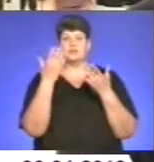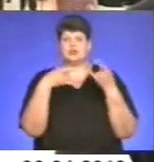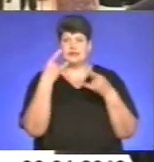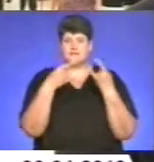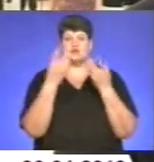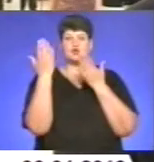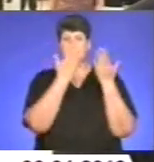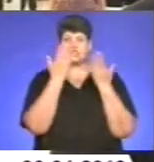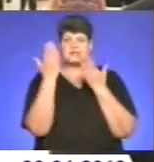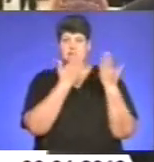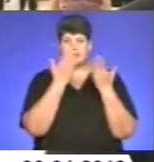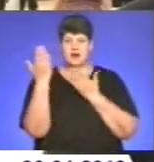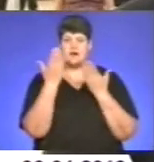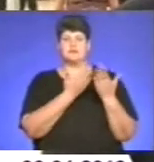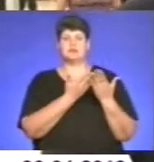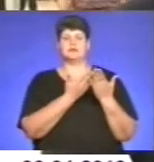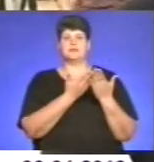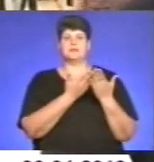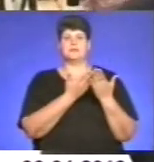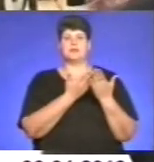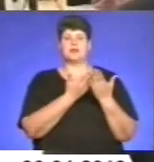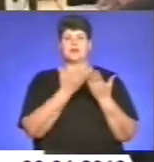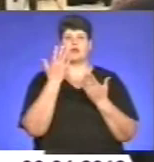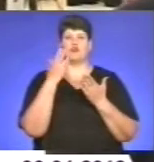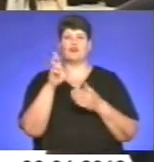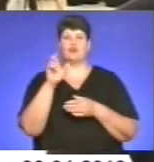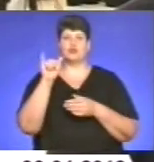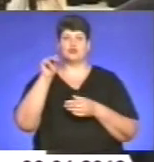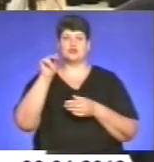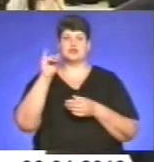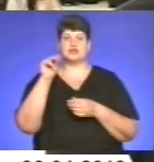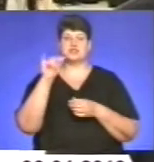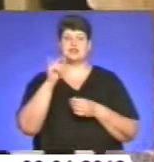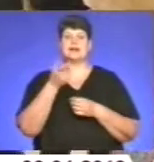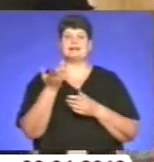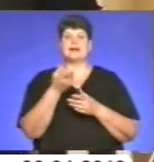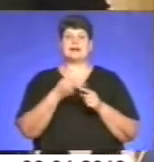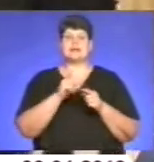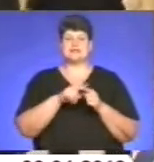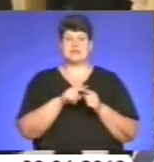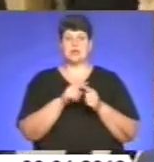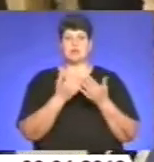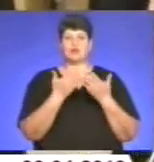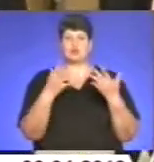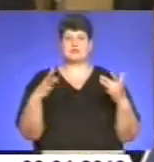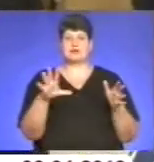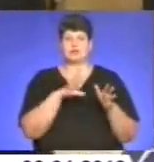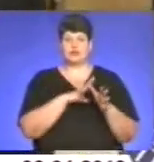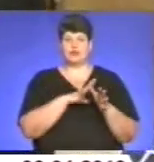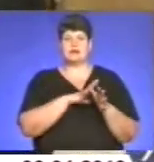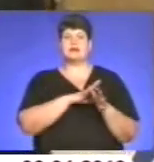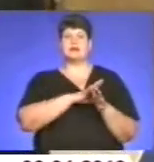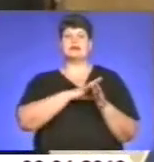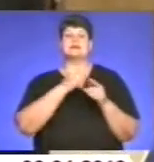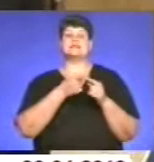в Парижі приходила ця виставка Пінзеля, і в Бучачі, де цей музей був. Ці ж скульптури побували в Луврі, це дуже